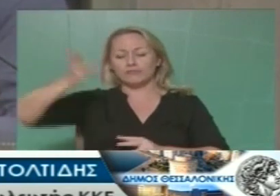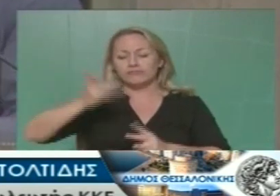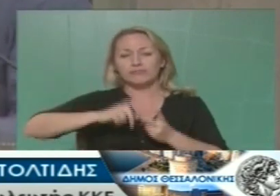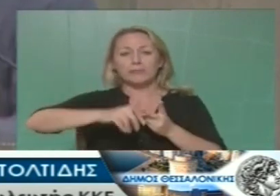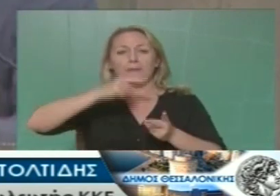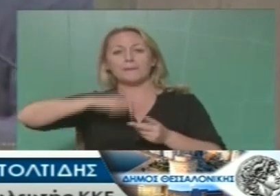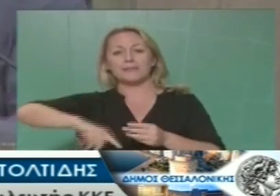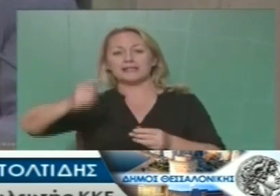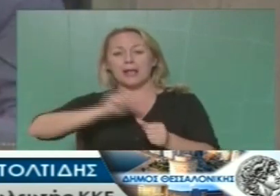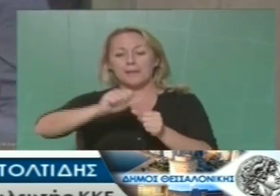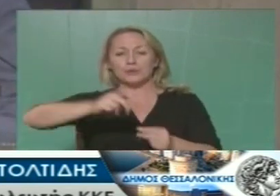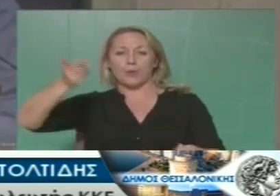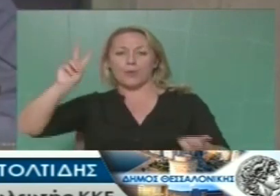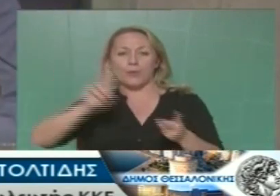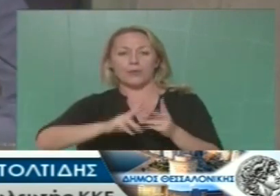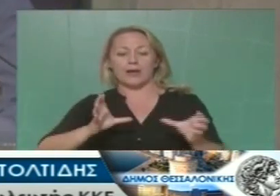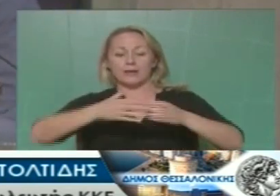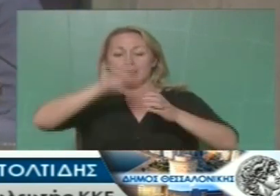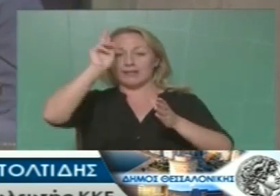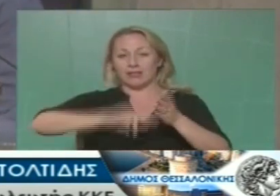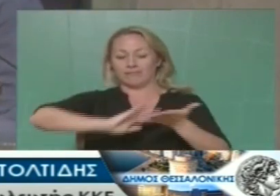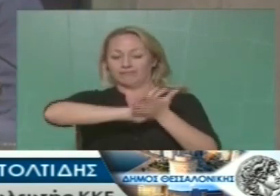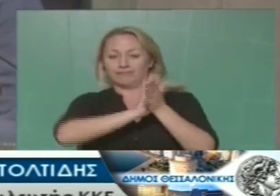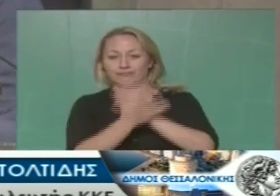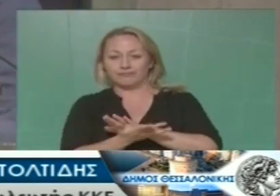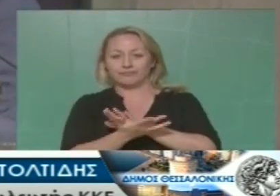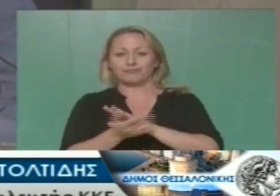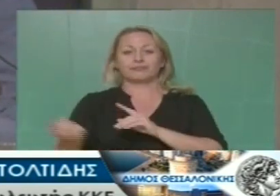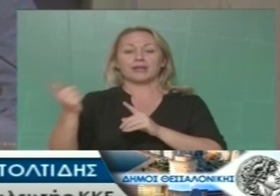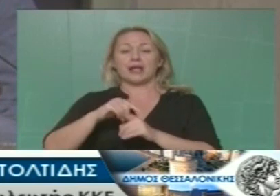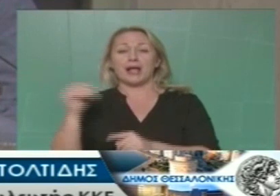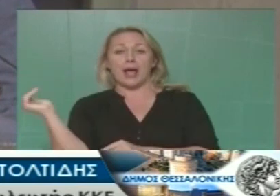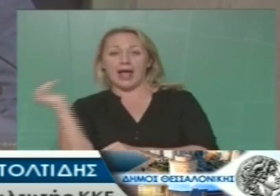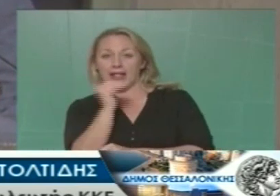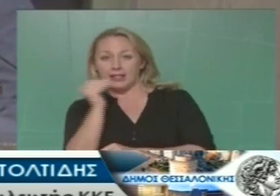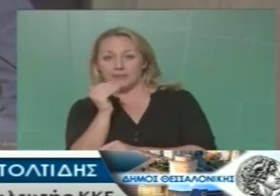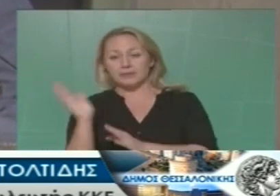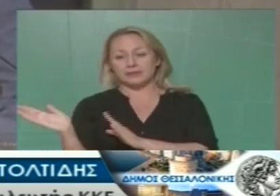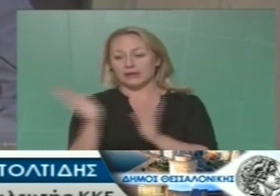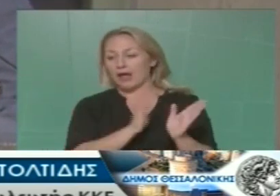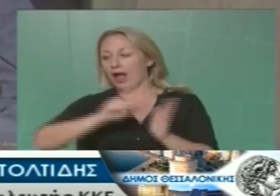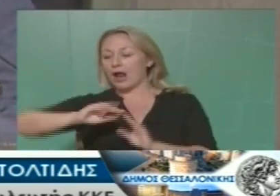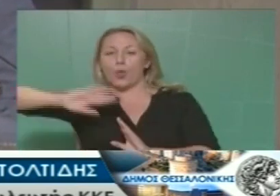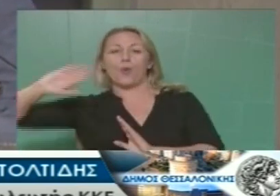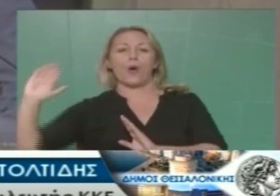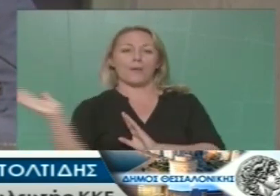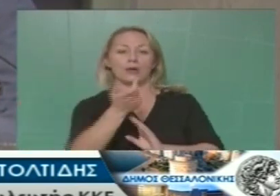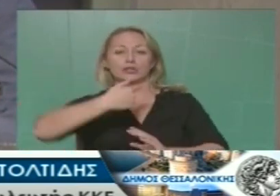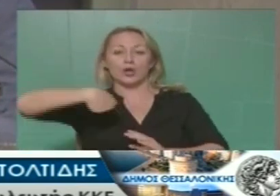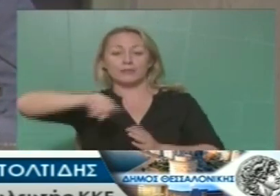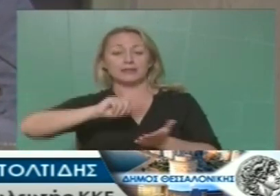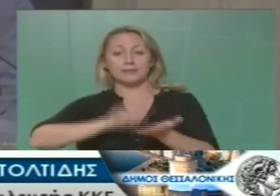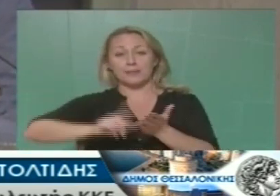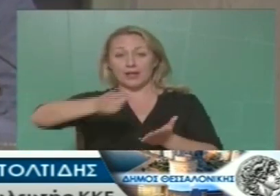μειώσεις μισθών διάλυση των συλλογικών συμβάσεων εργασίας τη μία εντατικοποίηση την άλλη μαζικές απολύσεις και εδώ πρέπει να βγάλει